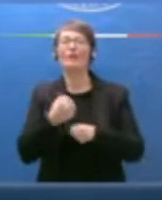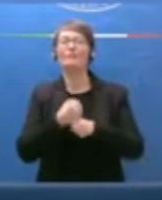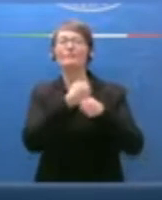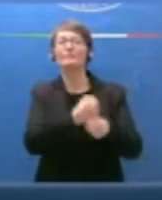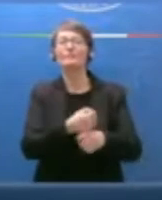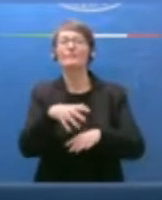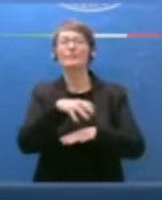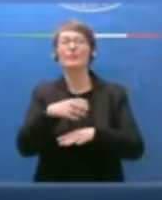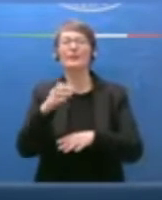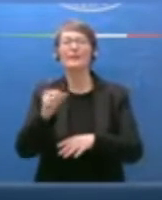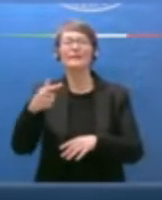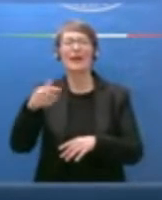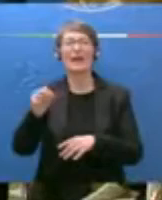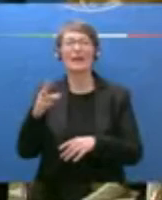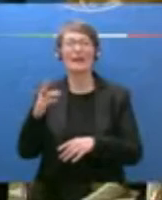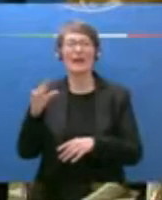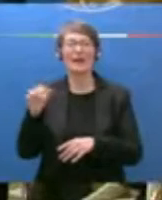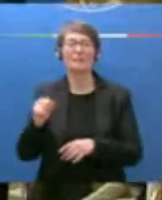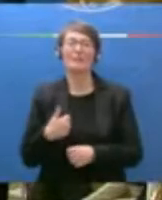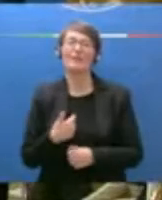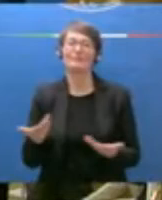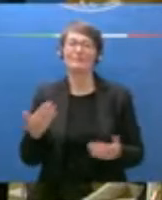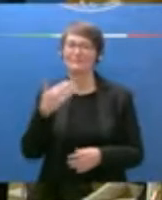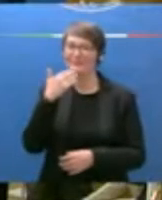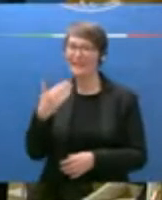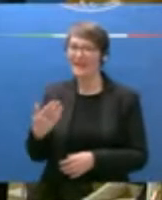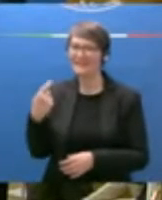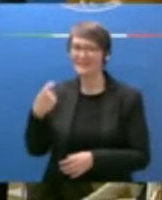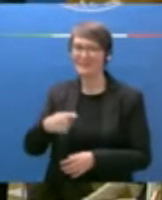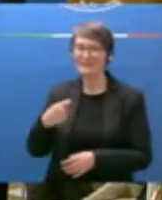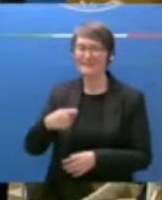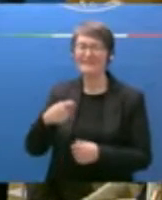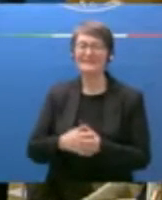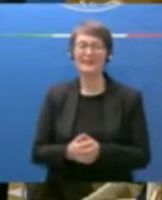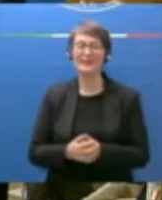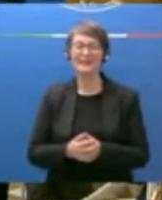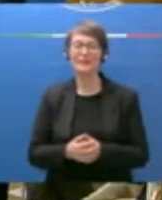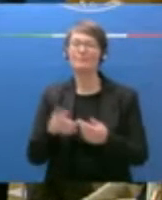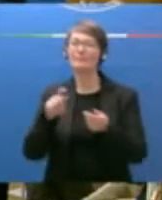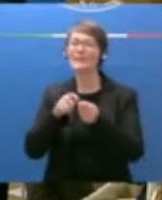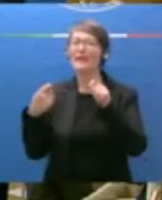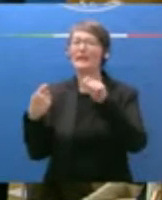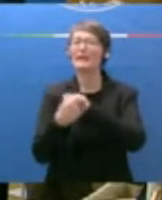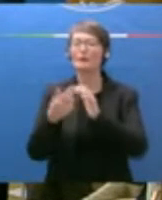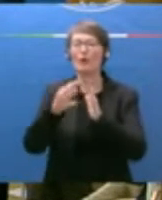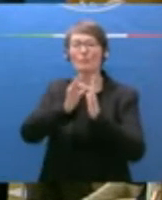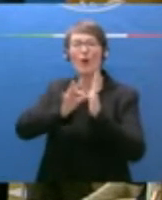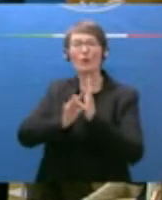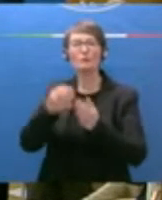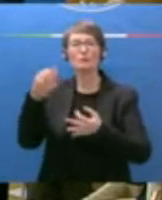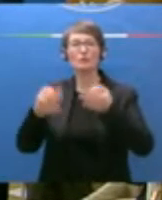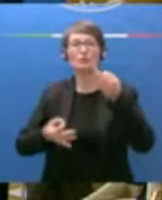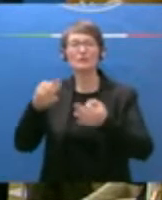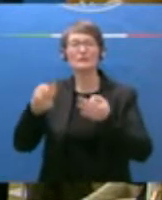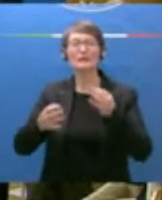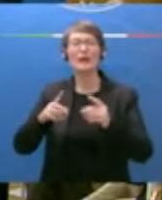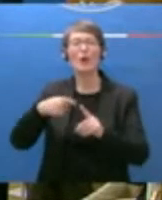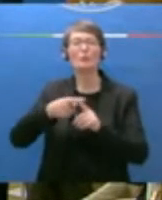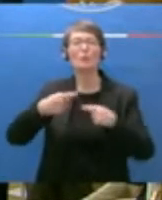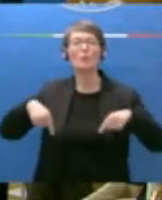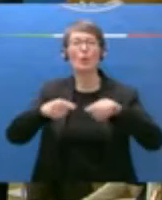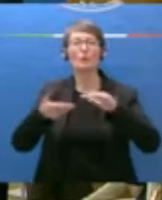Grazie Presidente. La riforma dell'ordinamento giudiziario e del Consiglio Superiore della